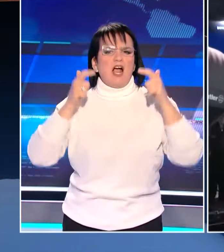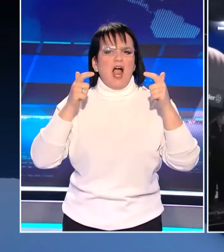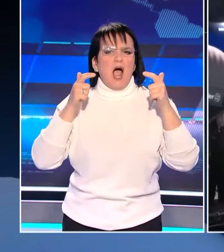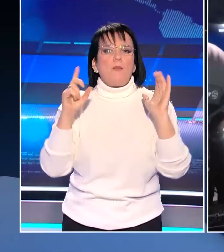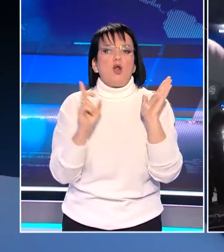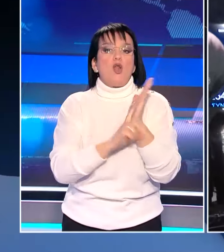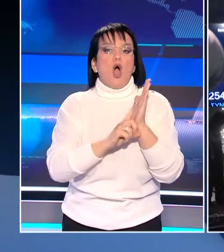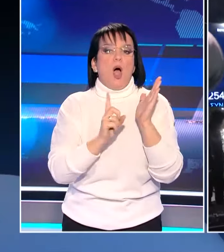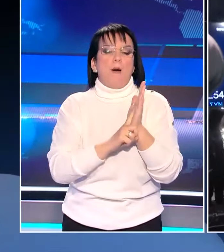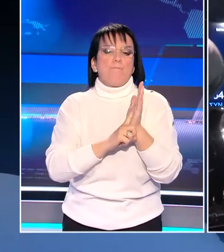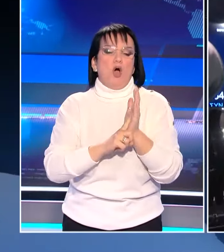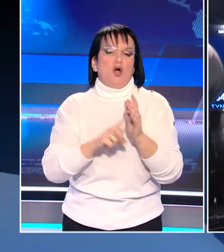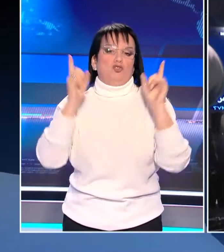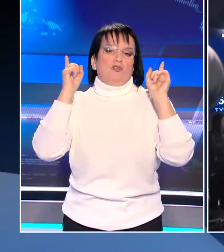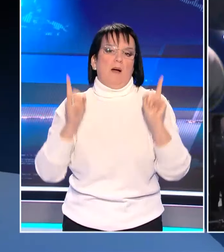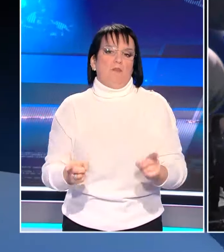είναι...